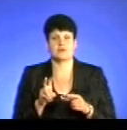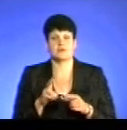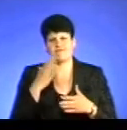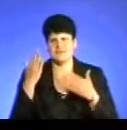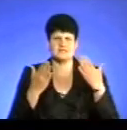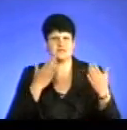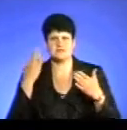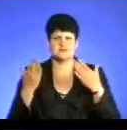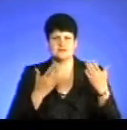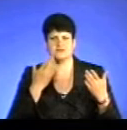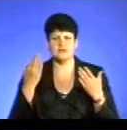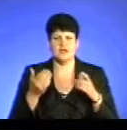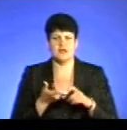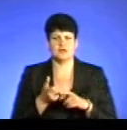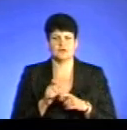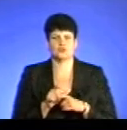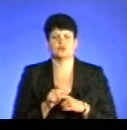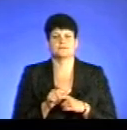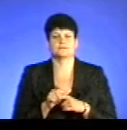дуже, скажімо так,